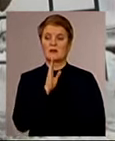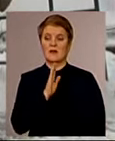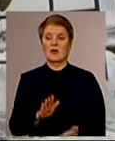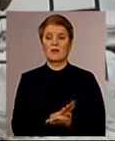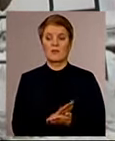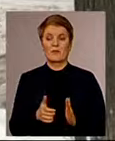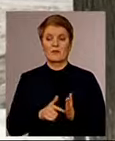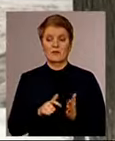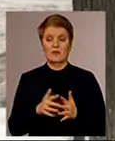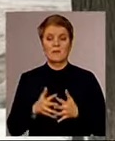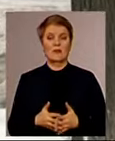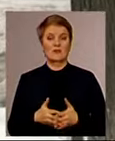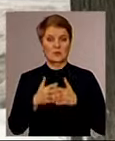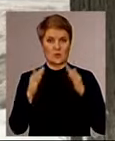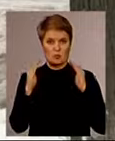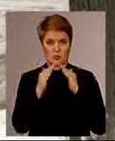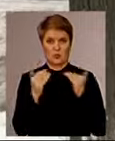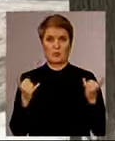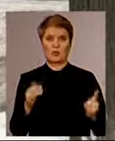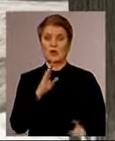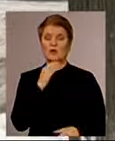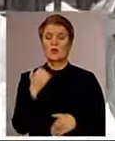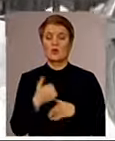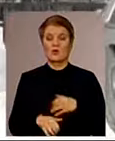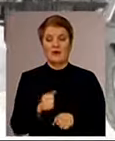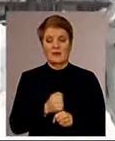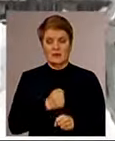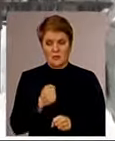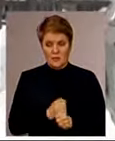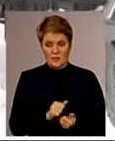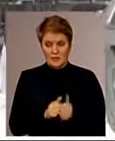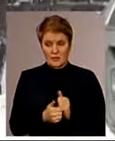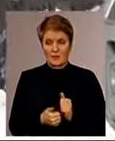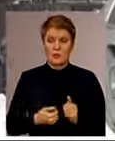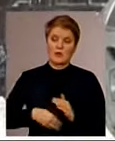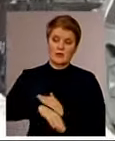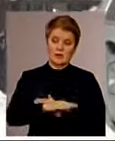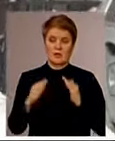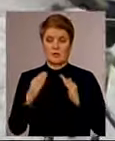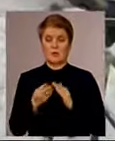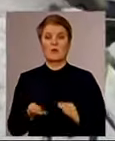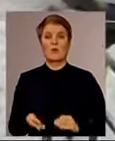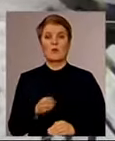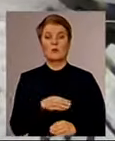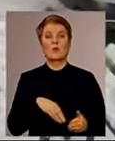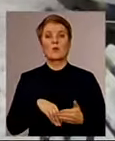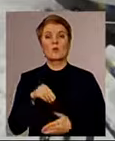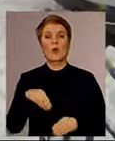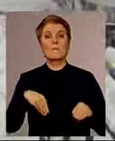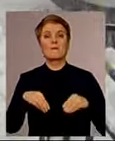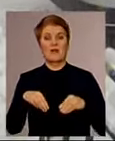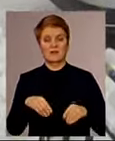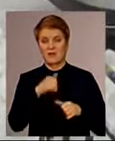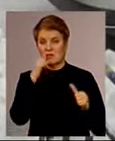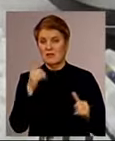одного з багатоквартирних будинків в столиці. На сьогодні жінка вже відпрацювала зміну і йде додому. Розказує, лопати закупили пластикові, і ними неможливо